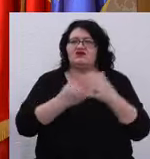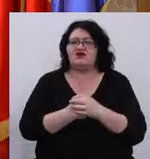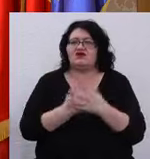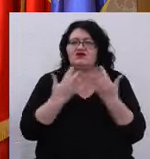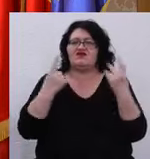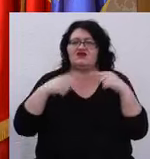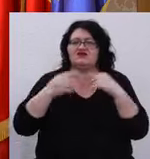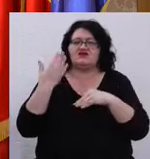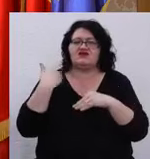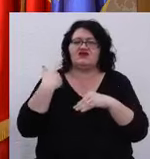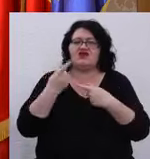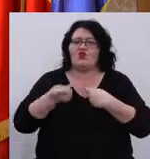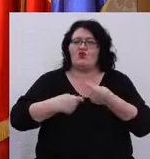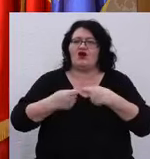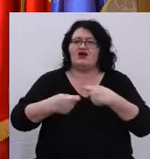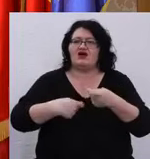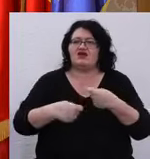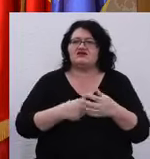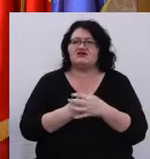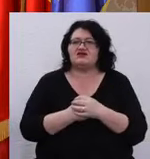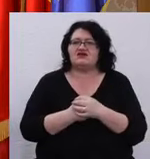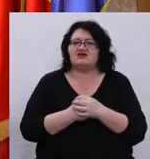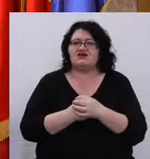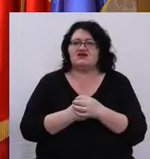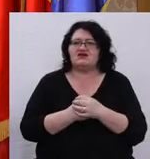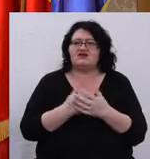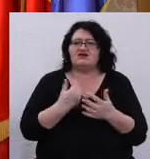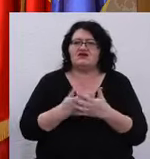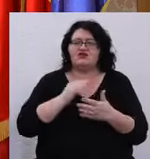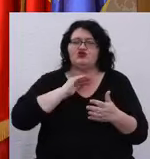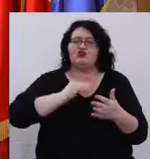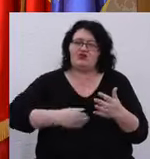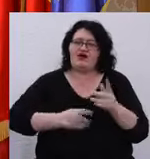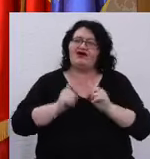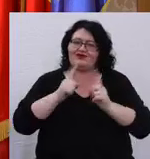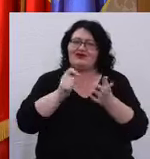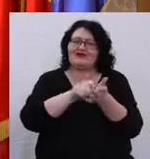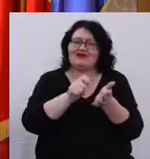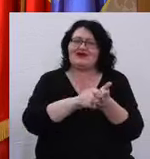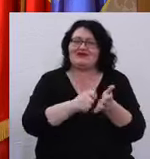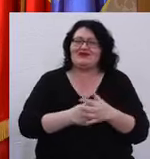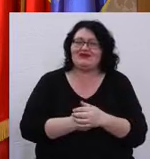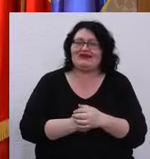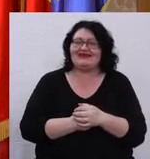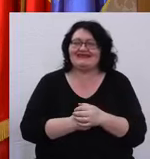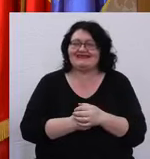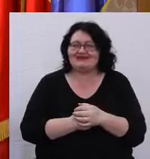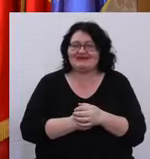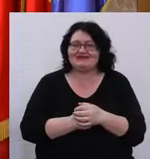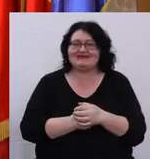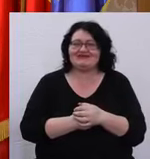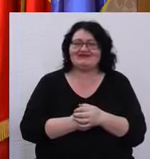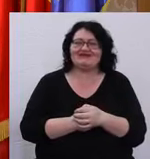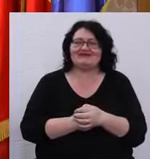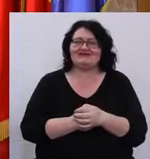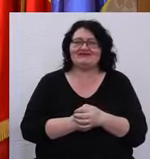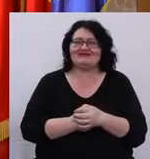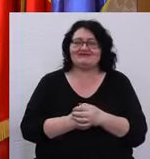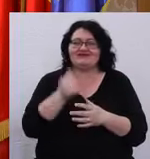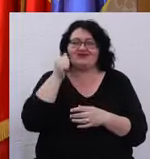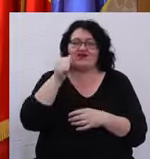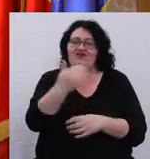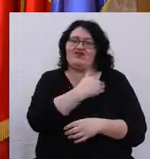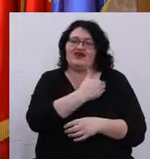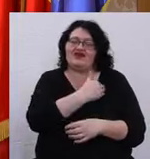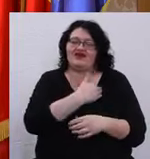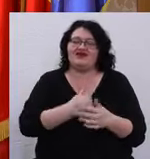acum câteva zile într-un supermarket, că și primarul mai merge la cumpărături. M-a abordat o